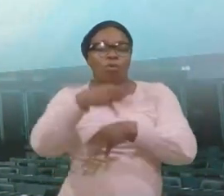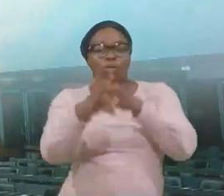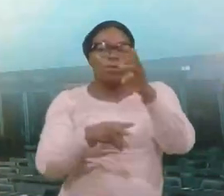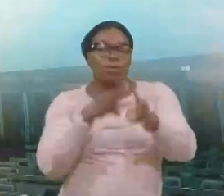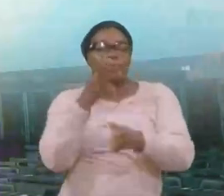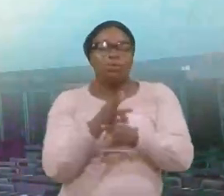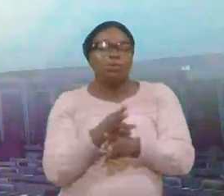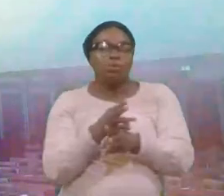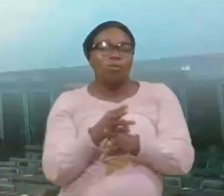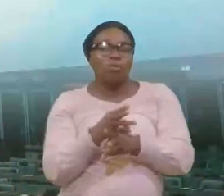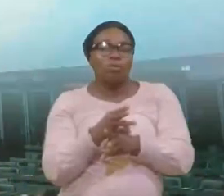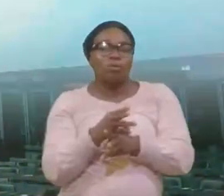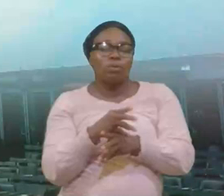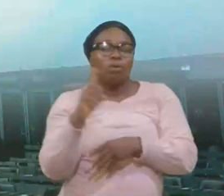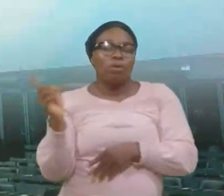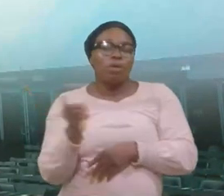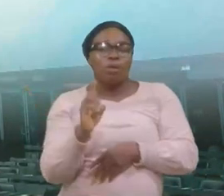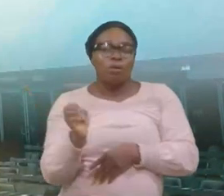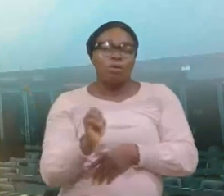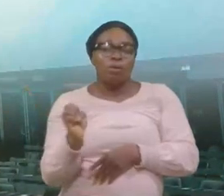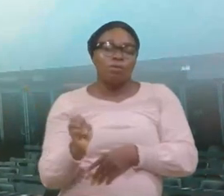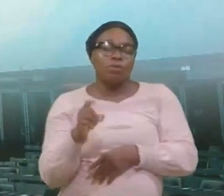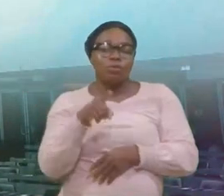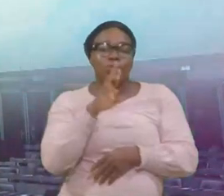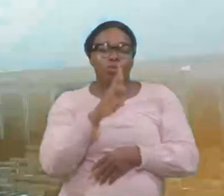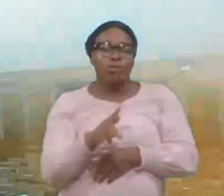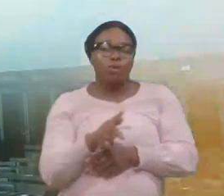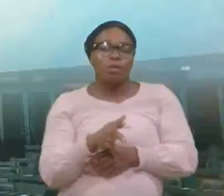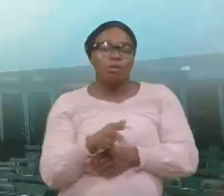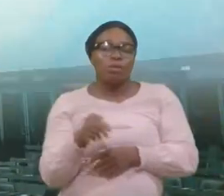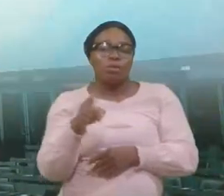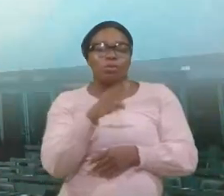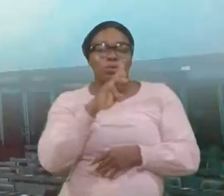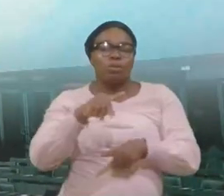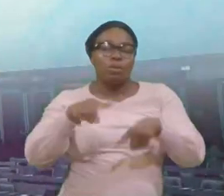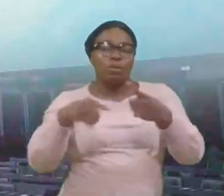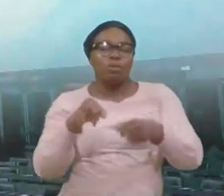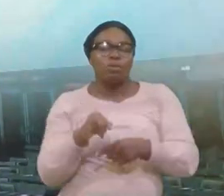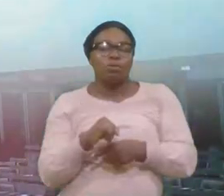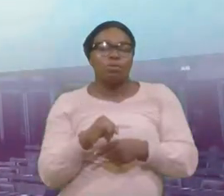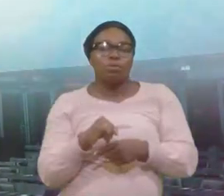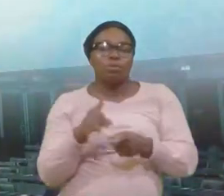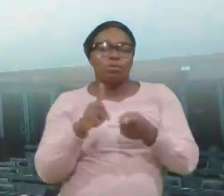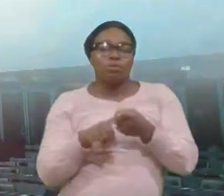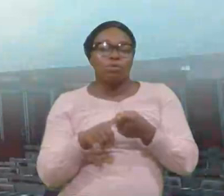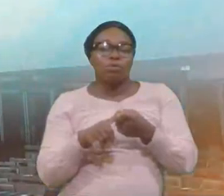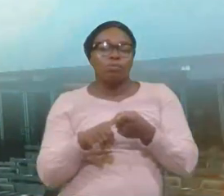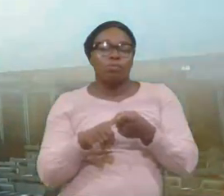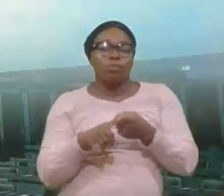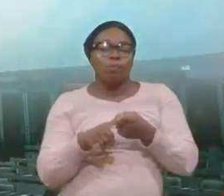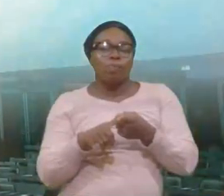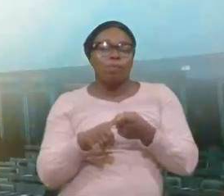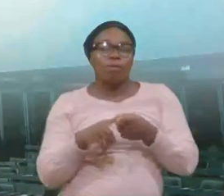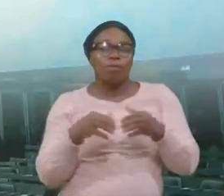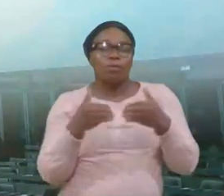tu seras